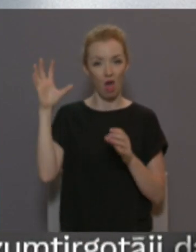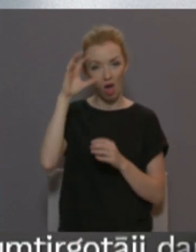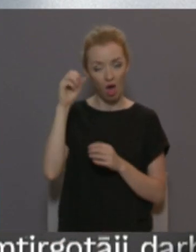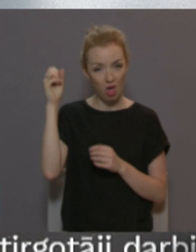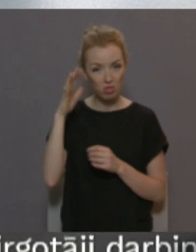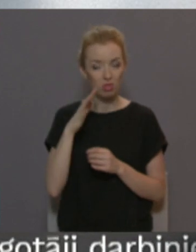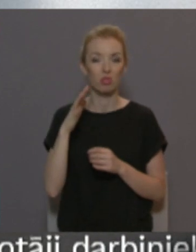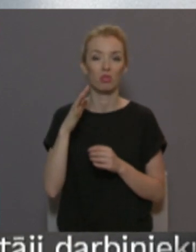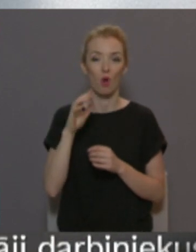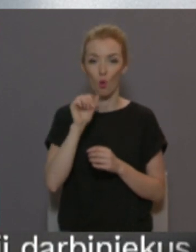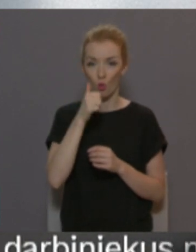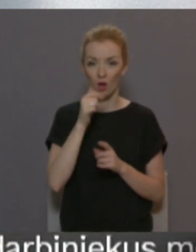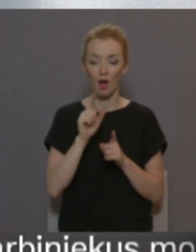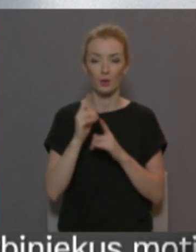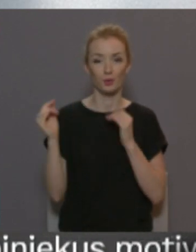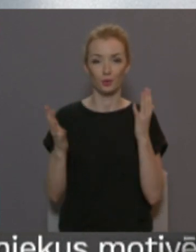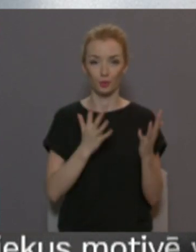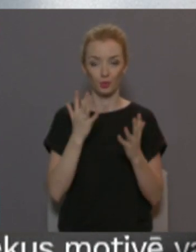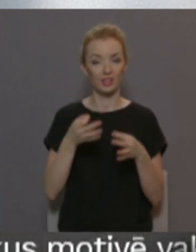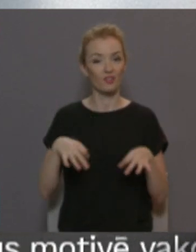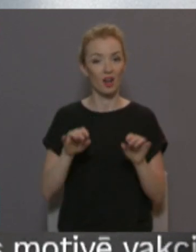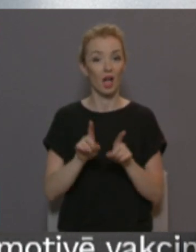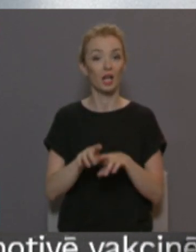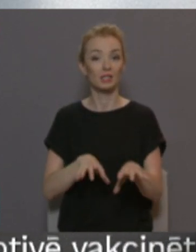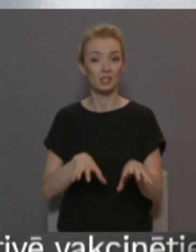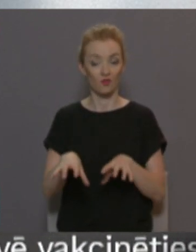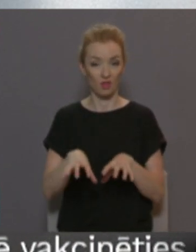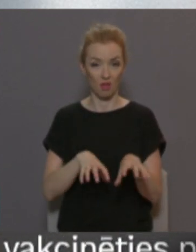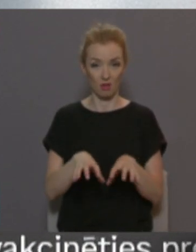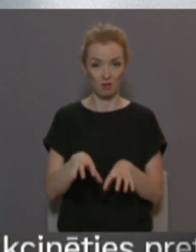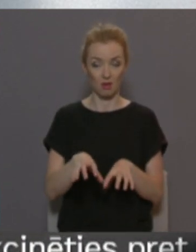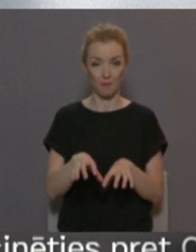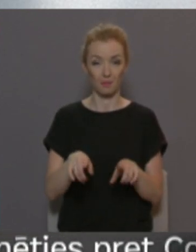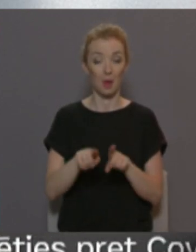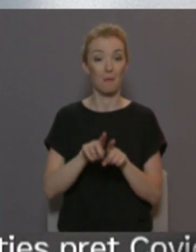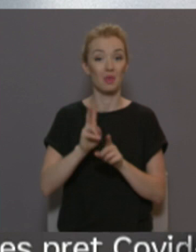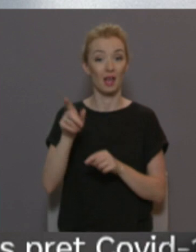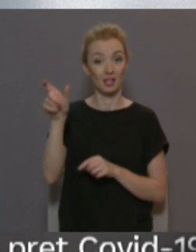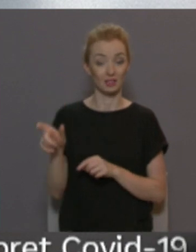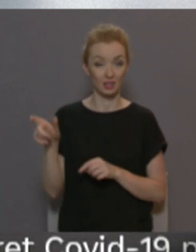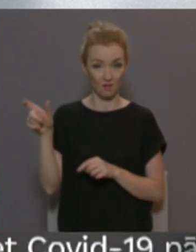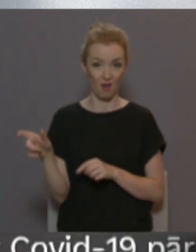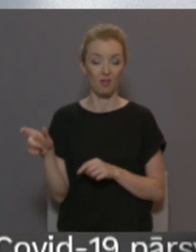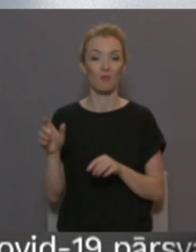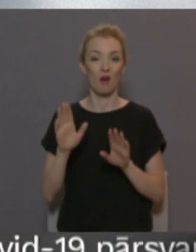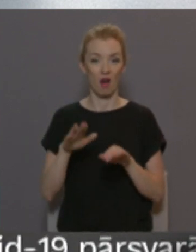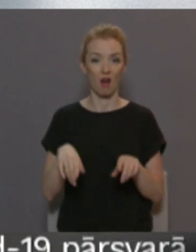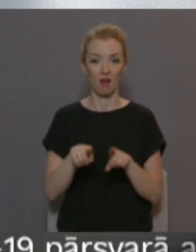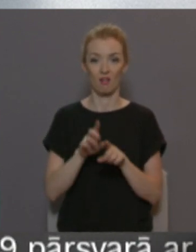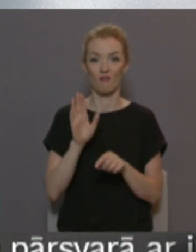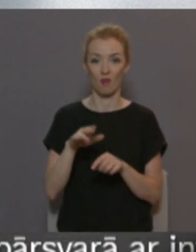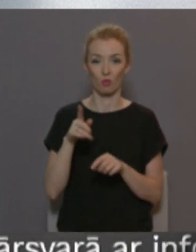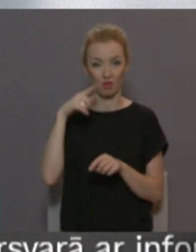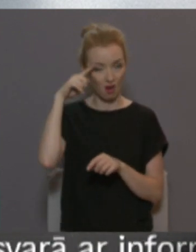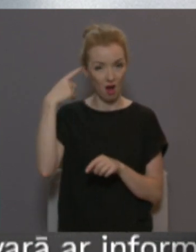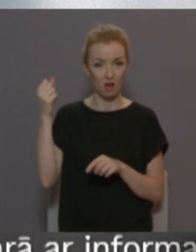vēja plūsmas varīga ne tikai cilvēkiem. Četrakājā neiem draugiem, gluži kā cilvēkam, tveicē draud pārkaršanu un, kā norāda